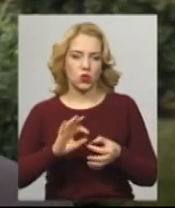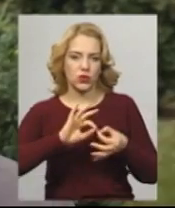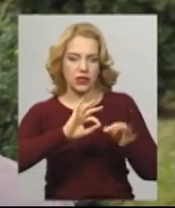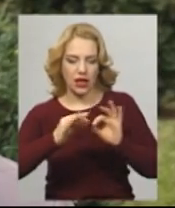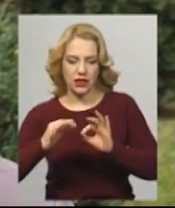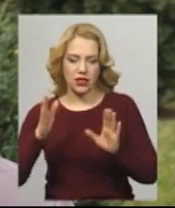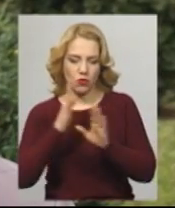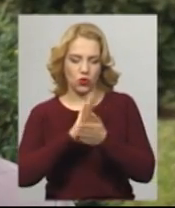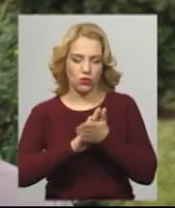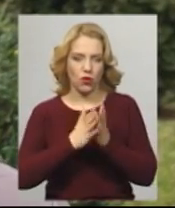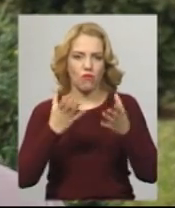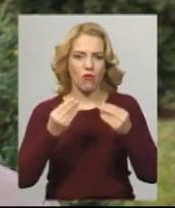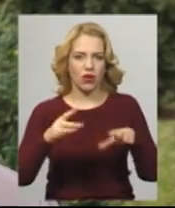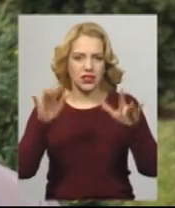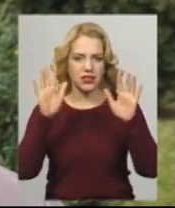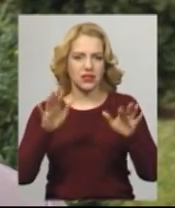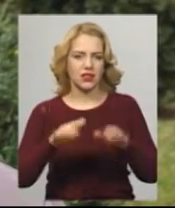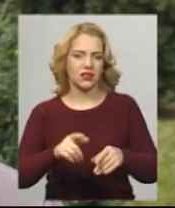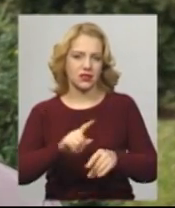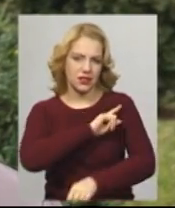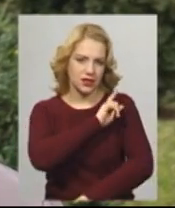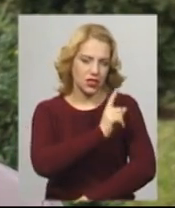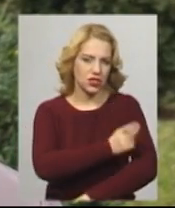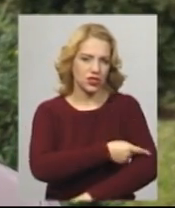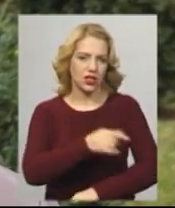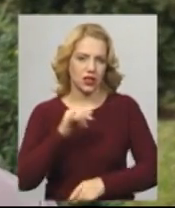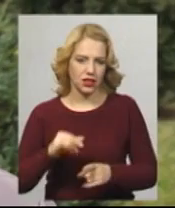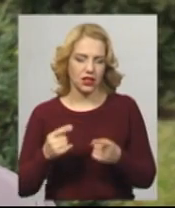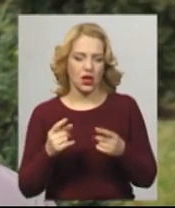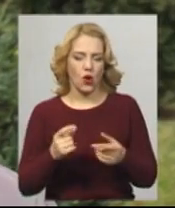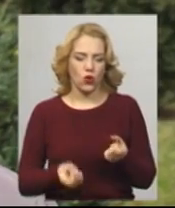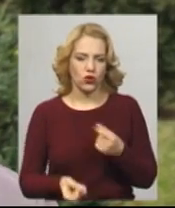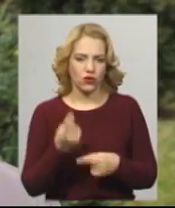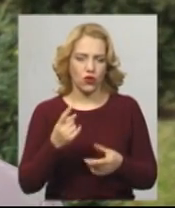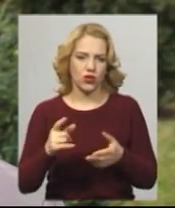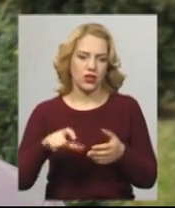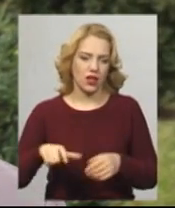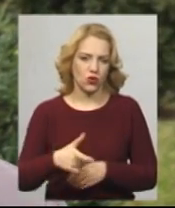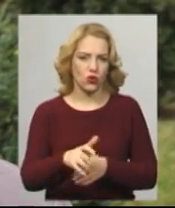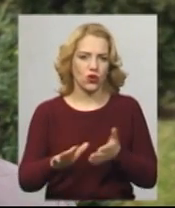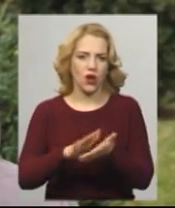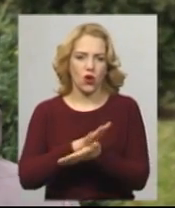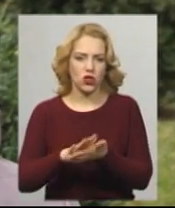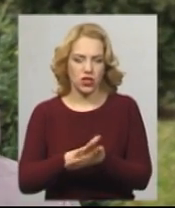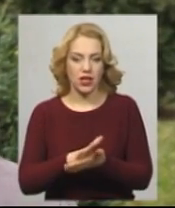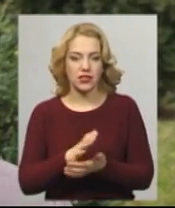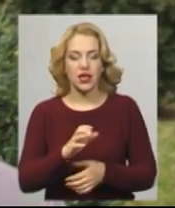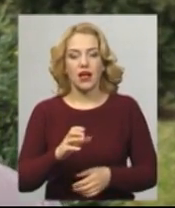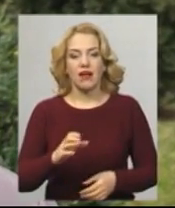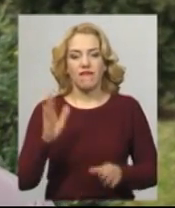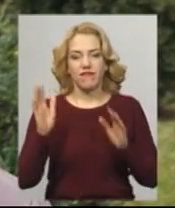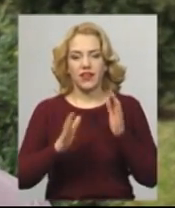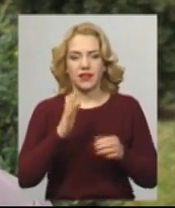Мокрий сніг місцями значний, утворення снігового покриву на дорогах Желедиця, і вітер північно-східний,